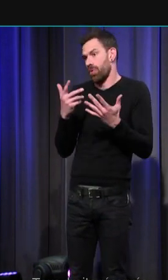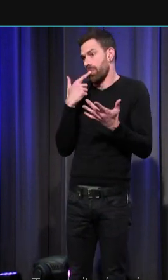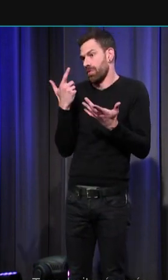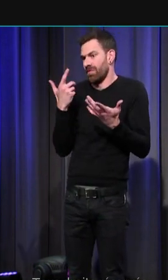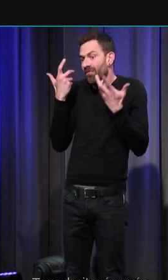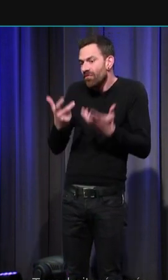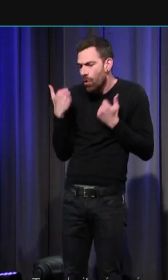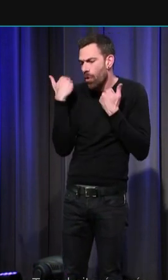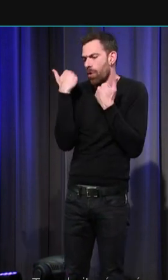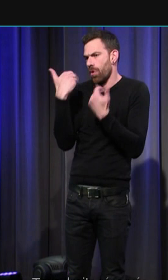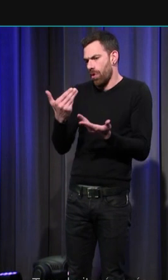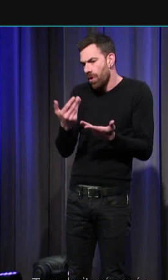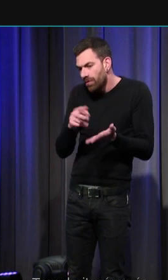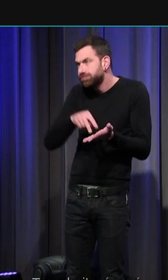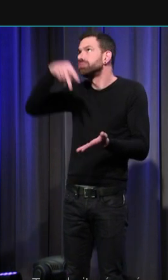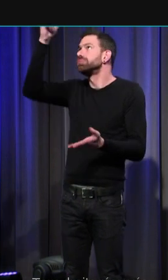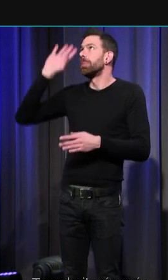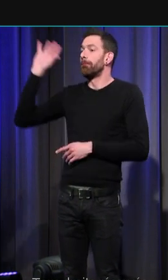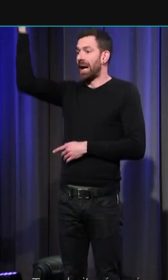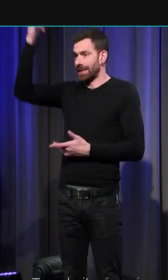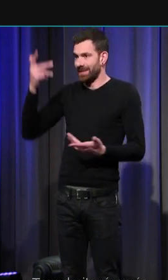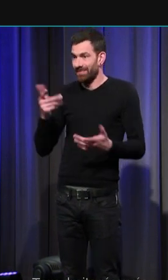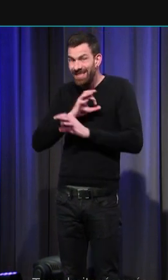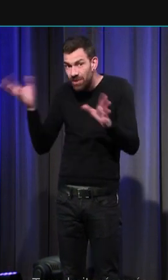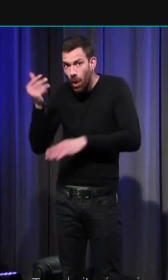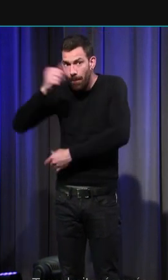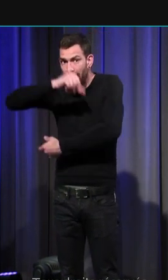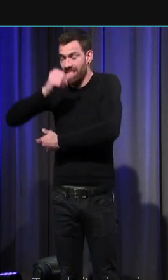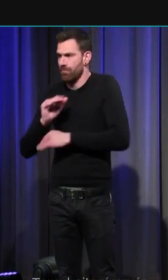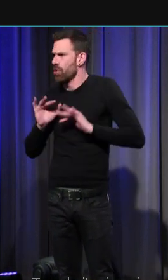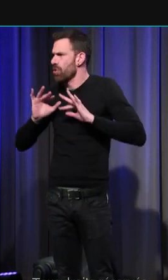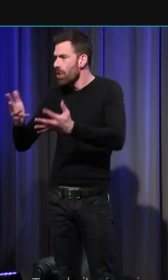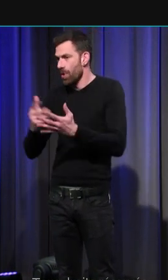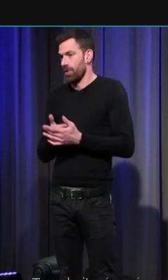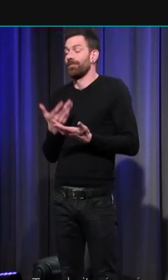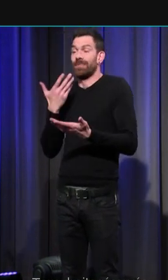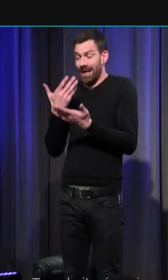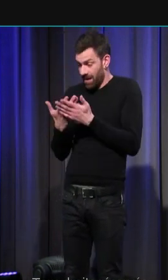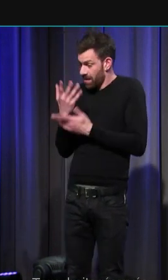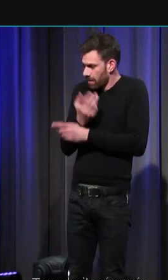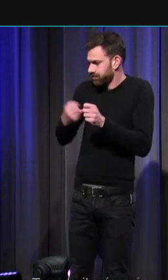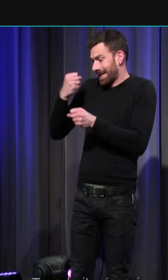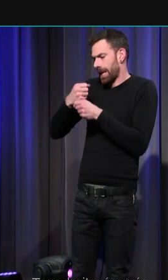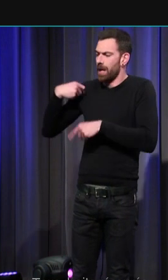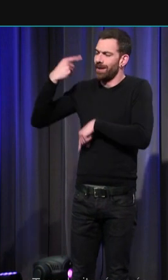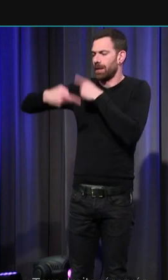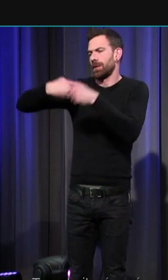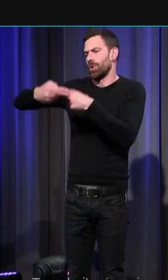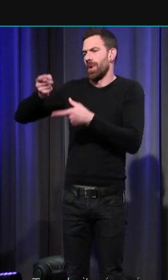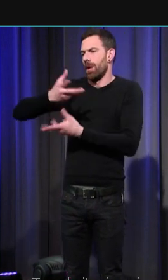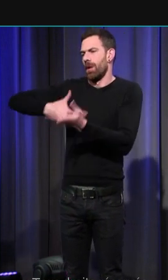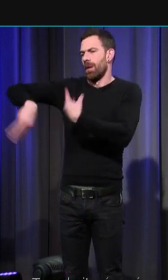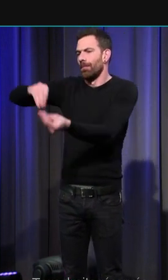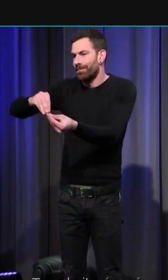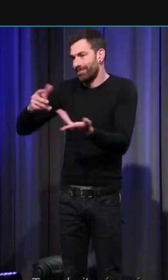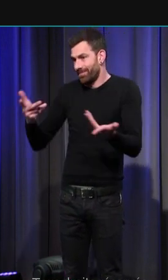le paradis comment offrir le paradis si on n pas baptisé un enfant et c là que se met en place tout un subterfuge qui va